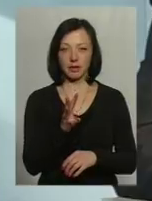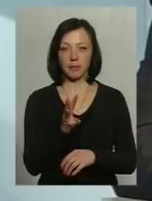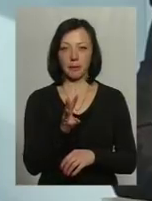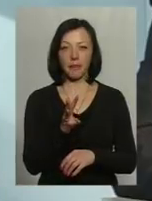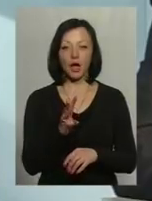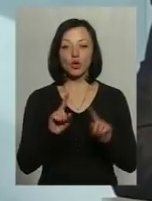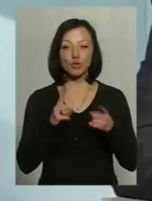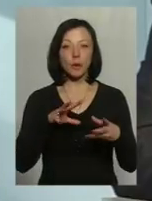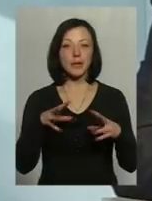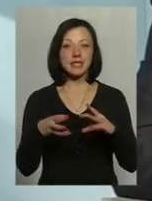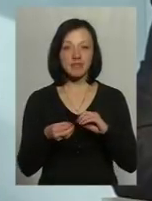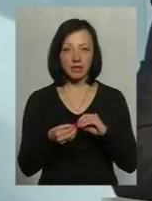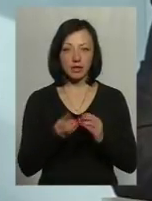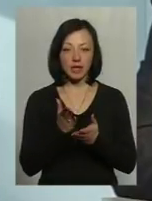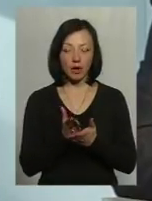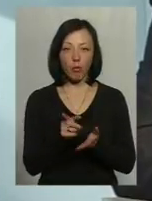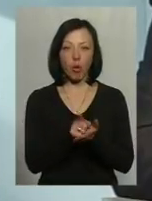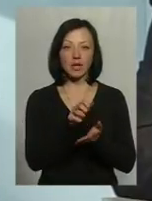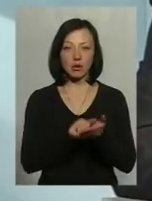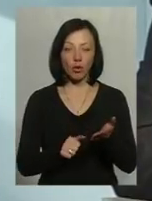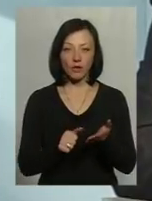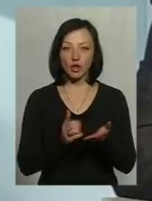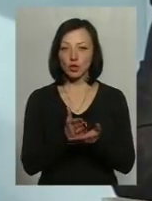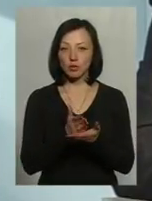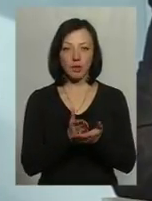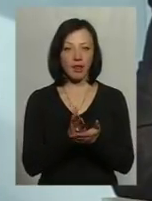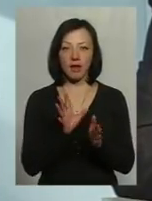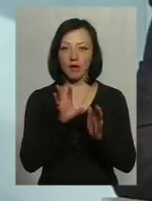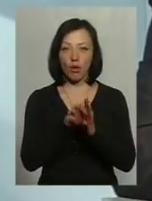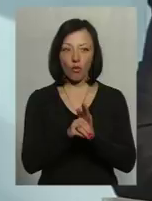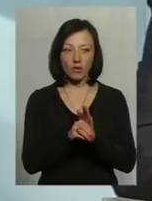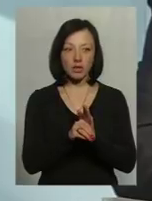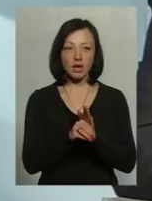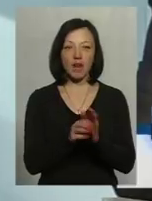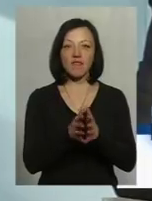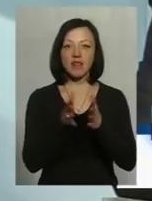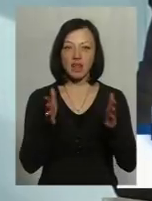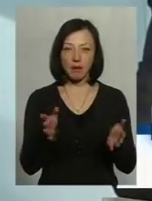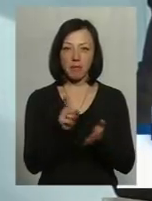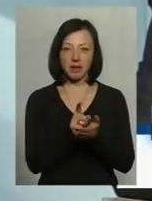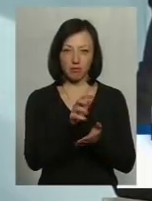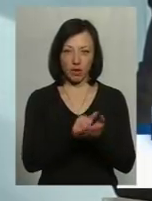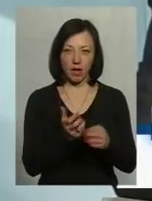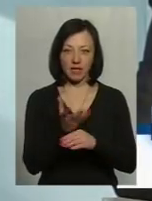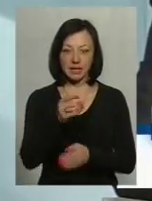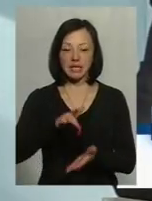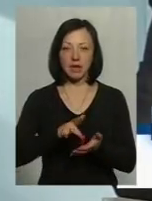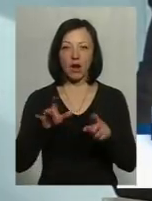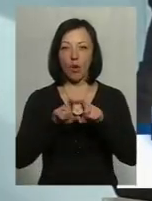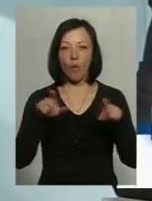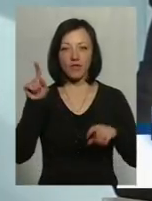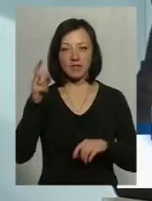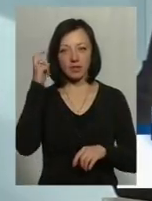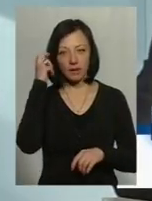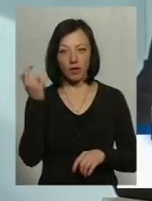тому що по звідності, яка є в фіскальній службі, тут не враховується суб'єкти господарювання, великі платники податків, центральні офіси, які знаходяться в Києві,